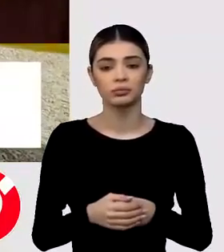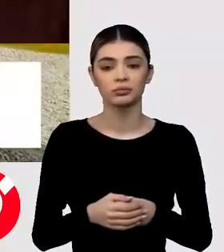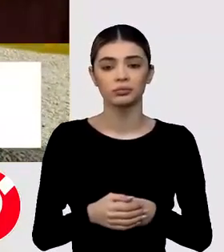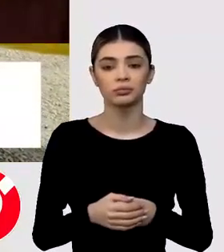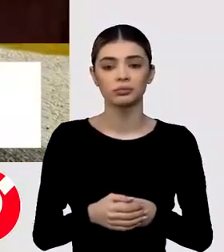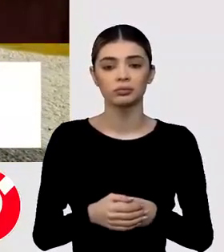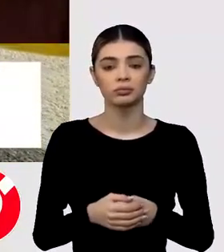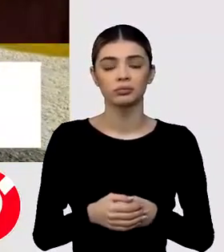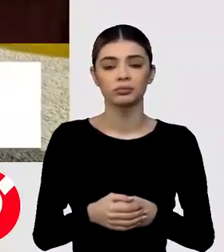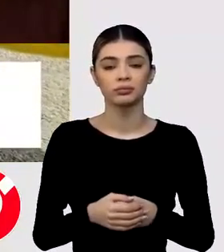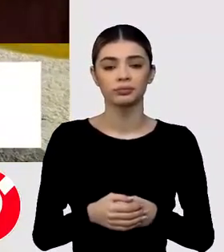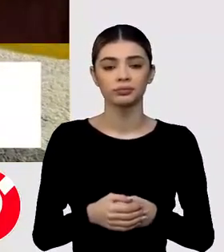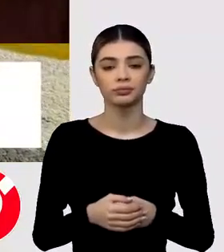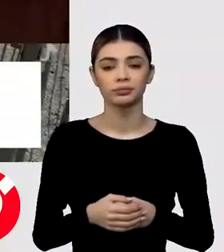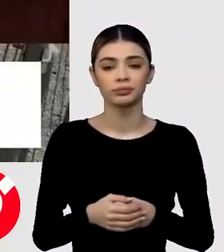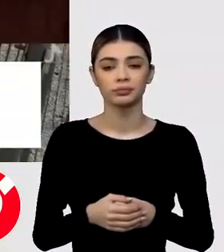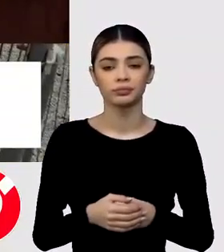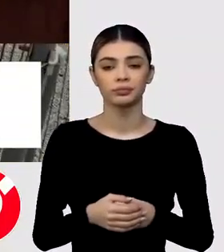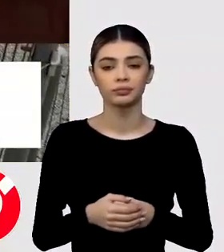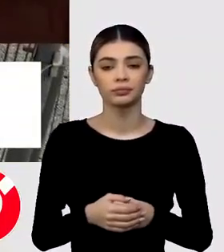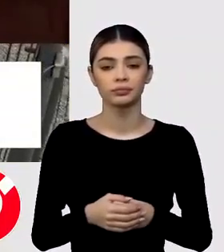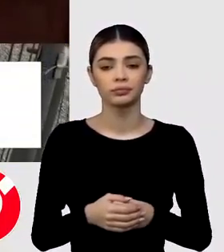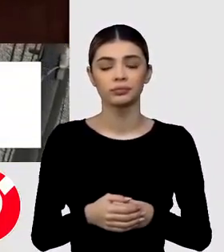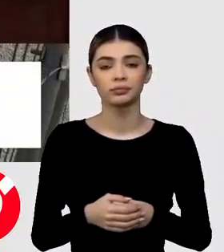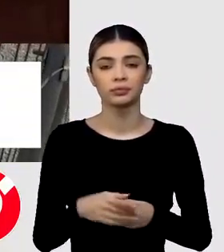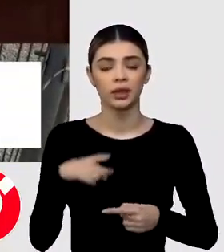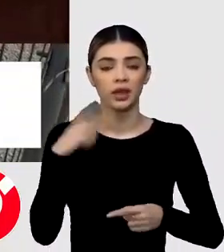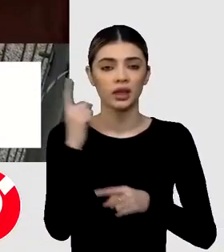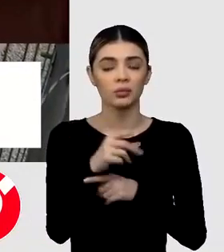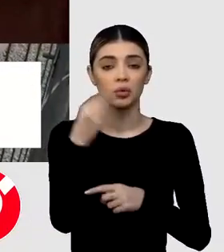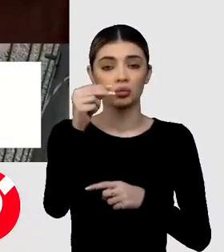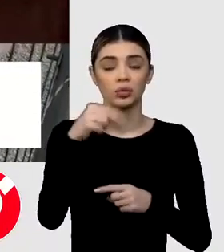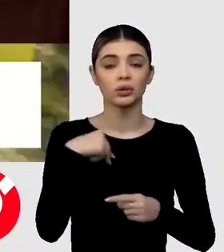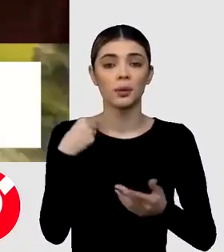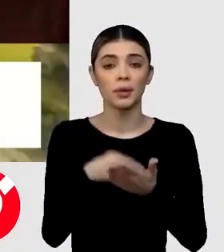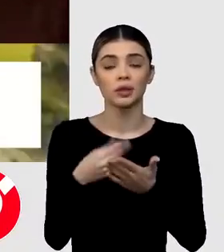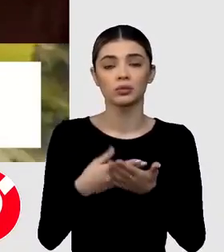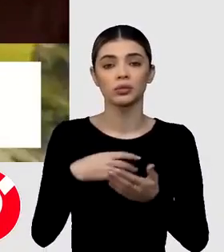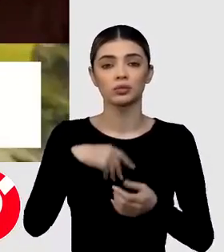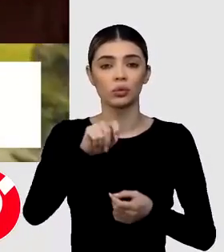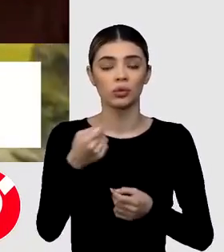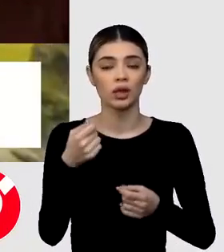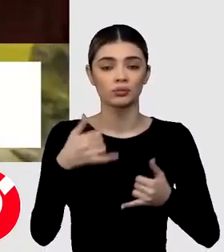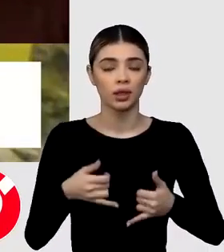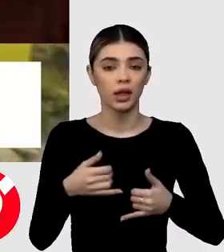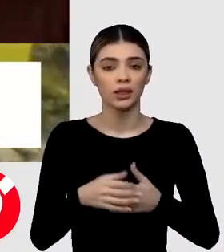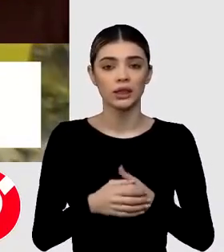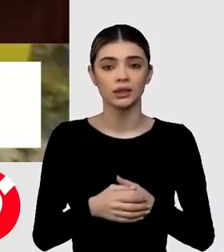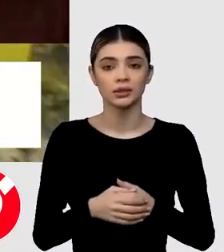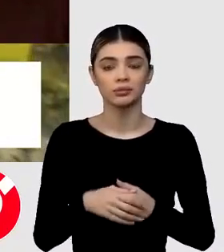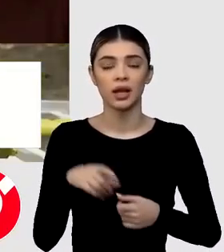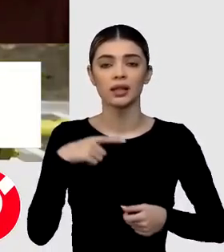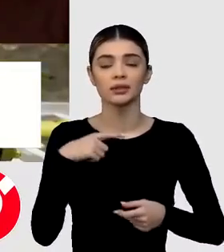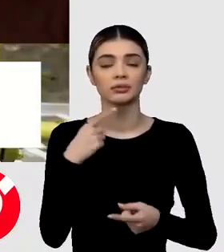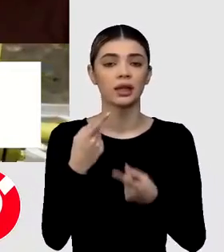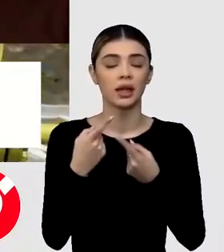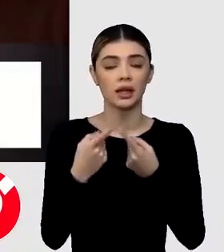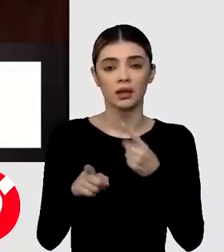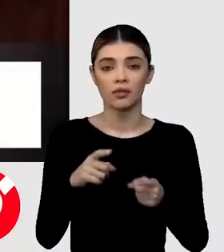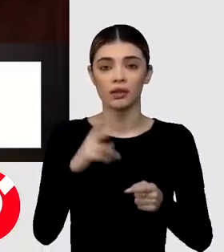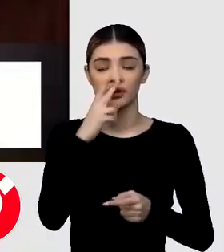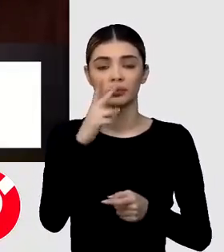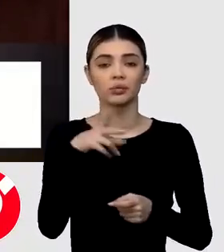Trebuie spus că prețul gazelor în momentul de față, în comparație cu,